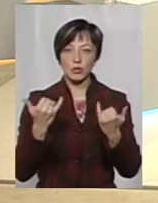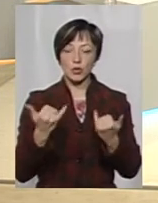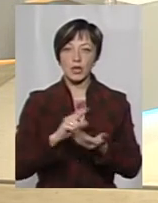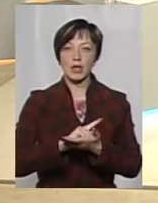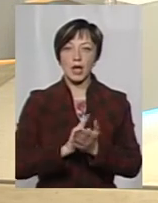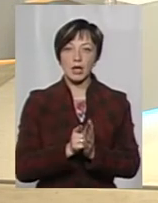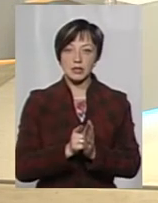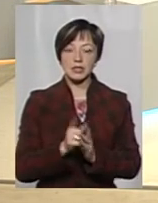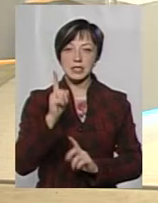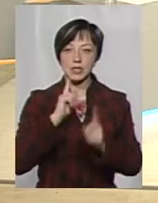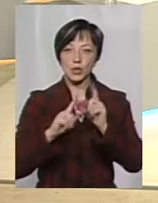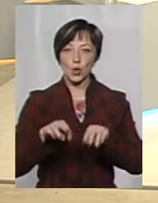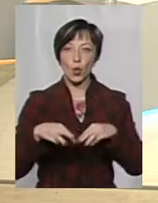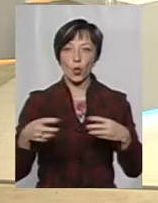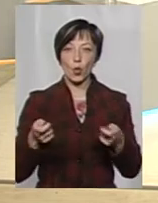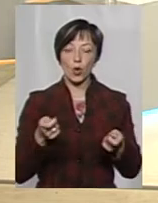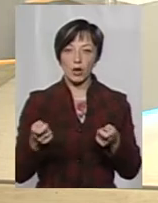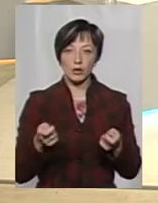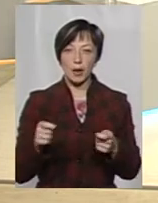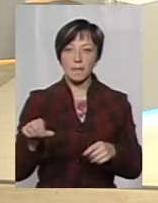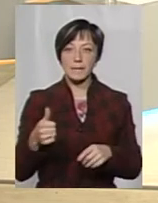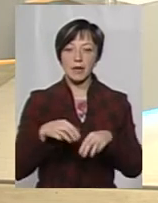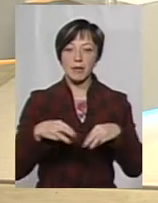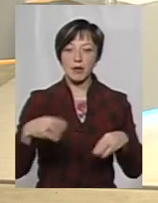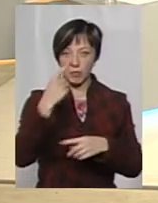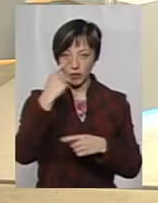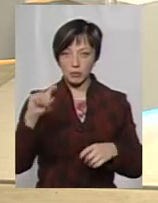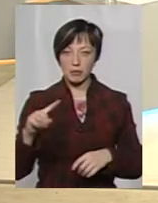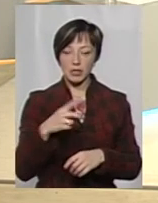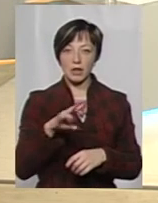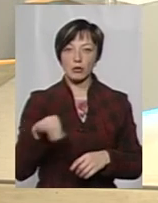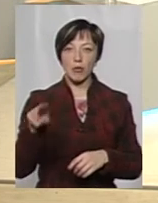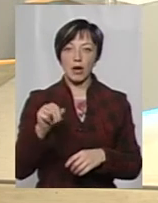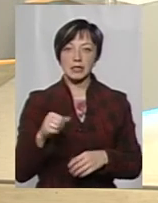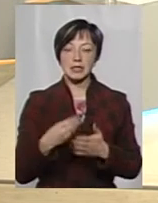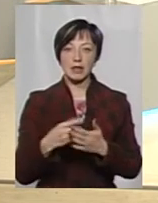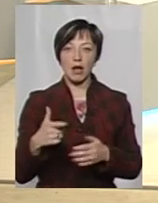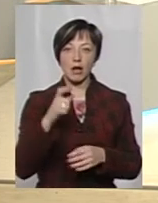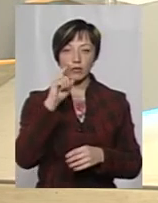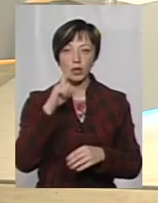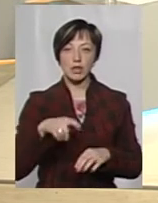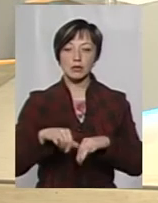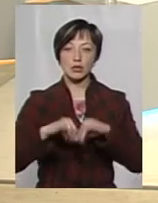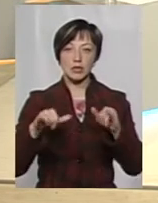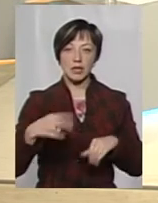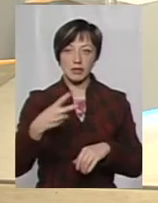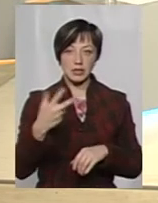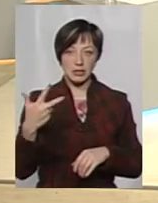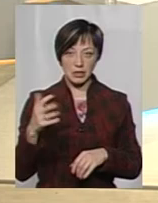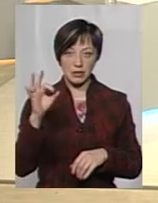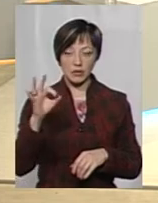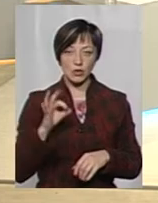екстреному засіданні уряду прем'єр повідомив, що з 1 листопада ціна на газ для населення в Україні зросте на 23